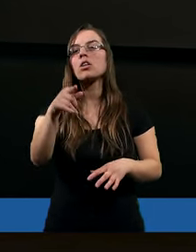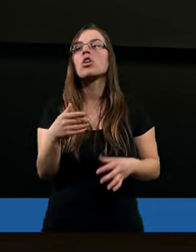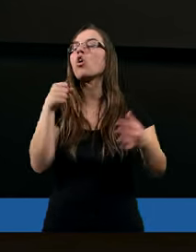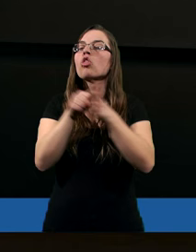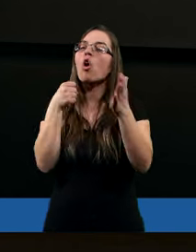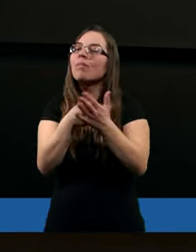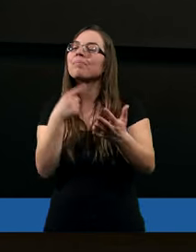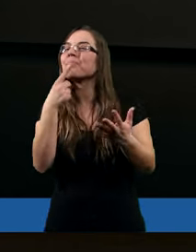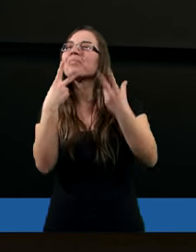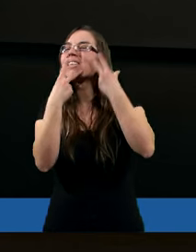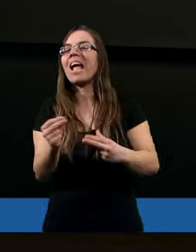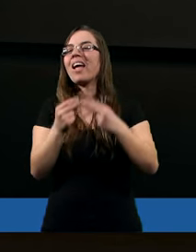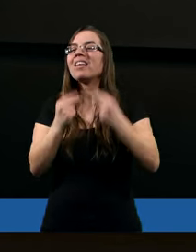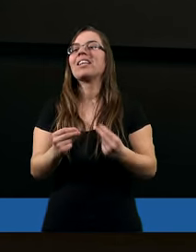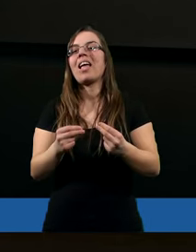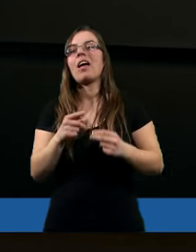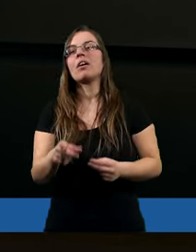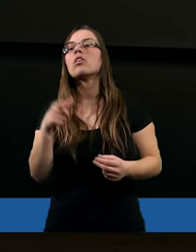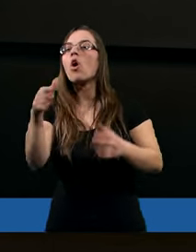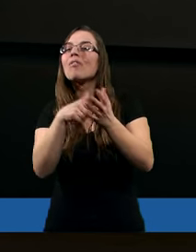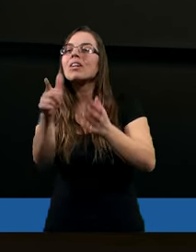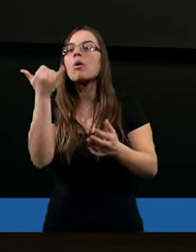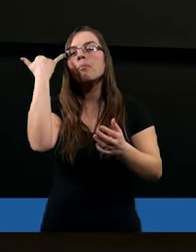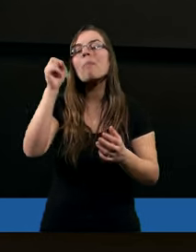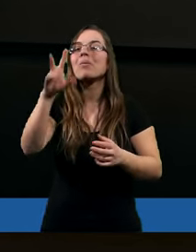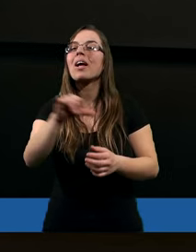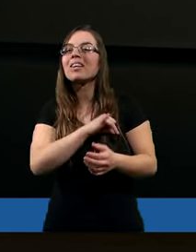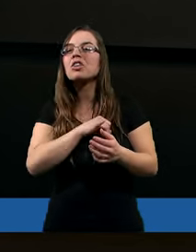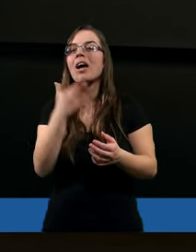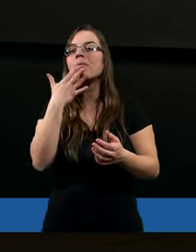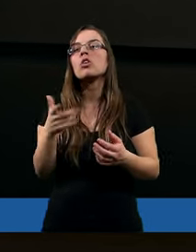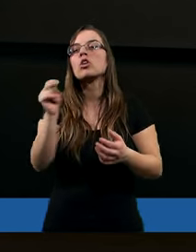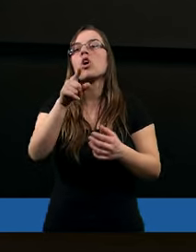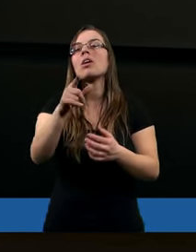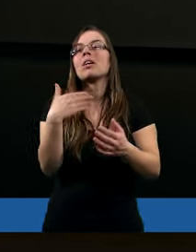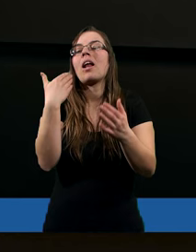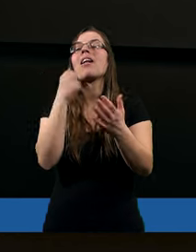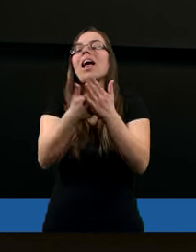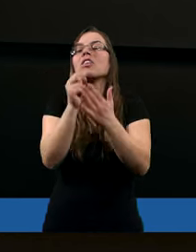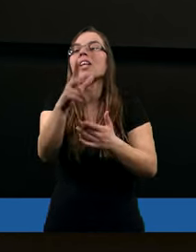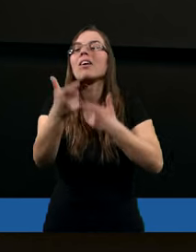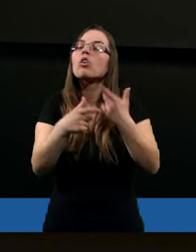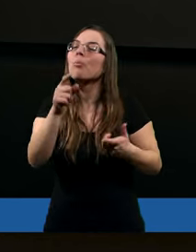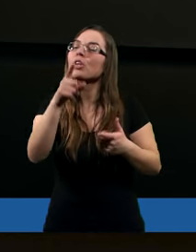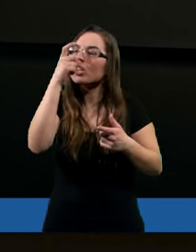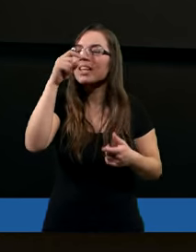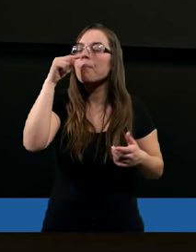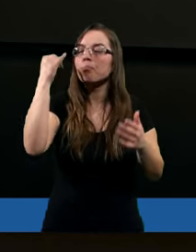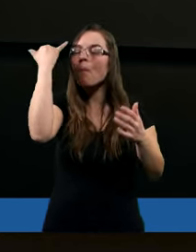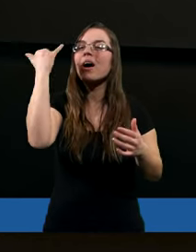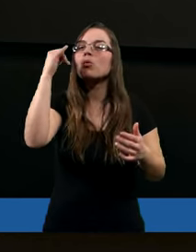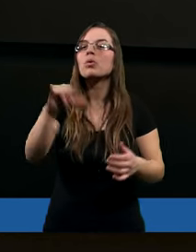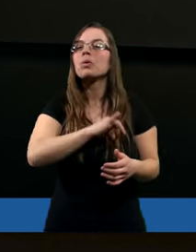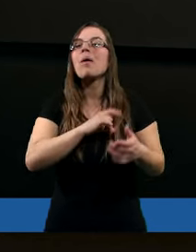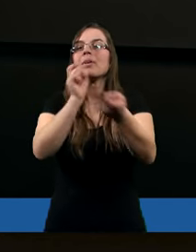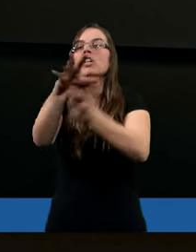On powiedział do końca nie. i właśnie uważam, że On popełnił taki grzech według oczywiście mojego zrozumienia, tak? On tak zrobił. Popełnił